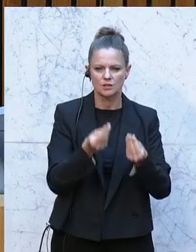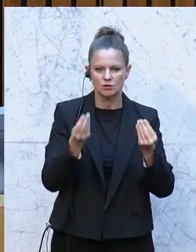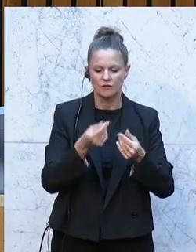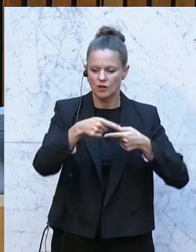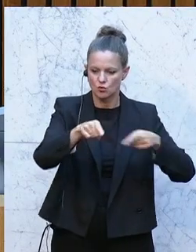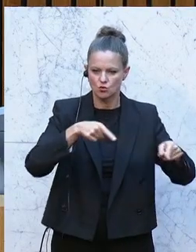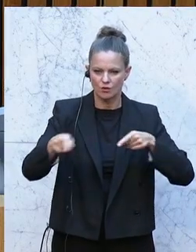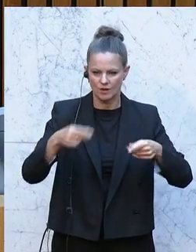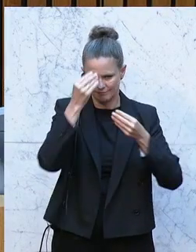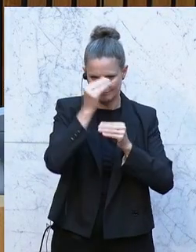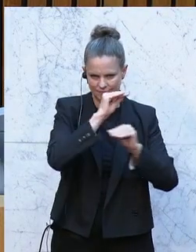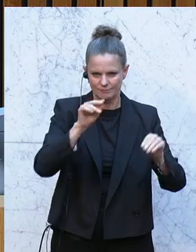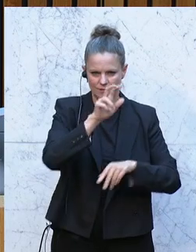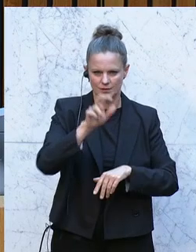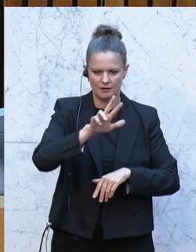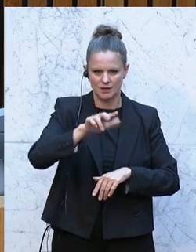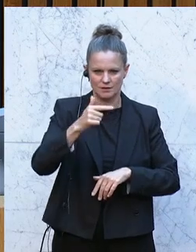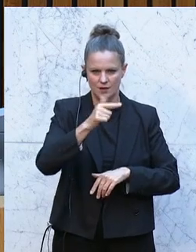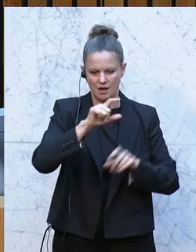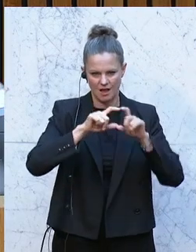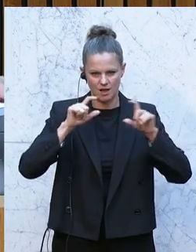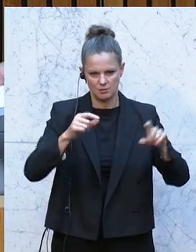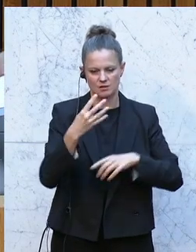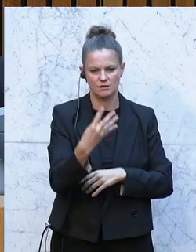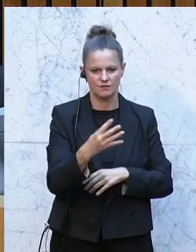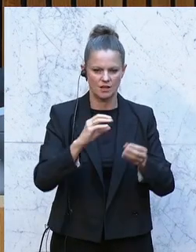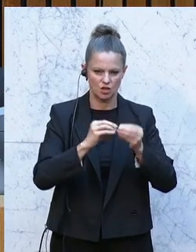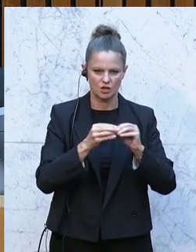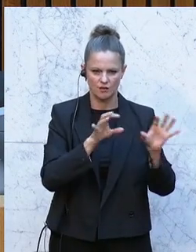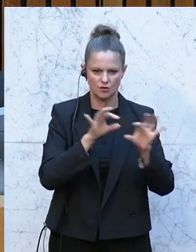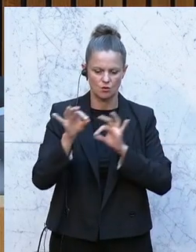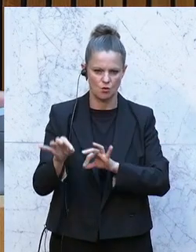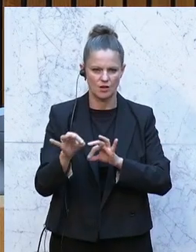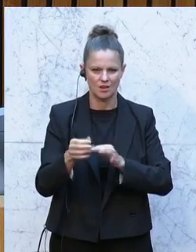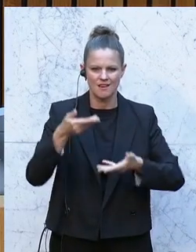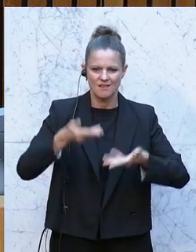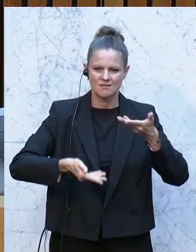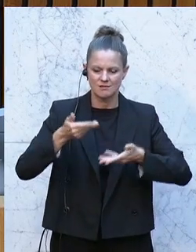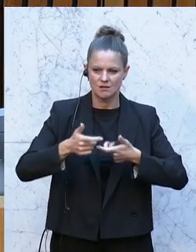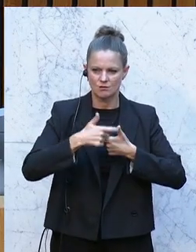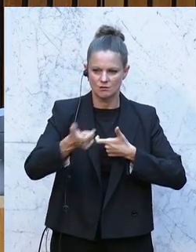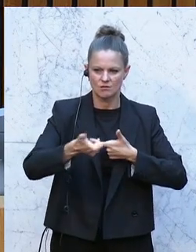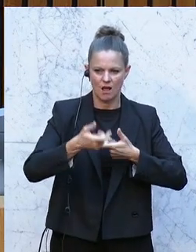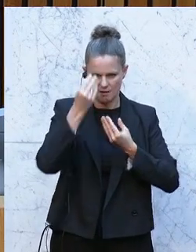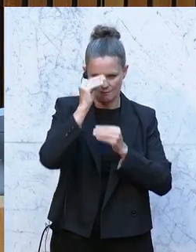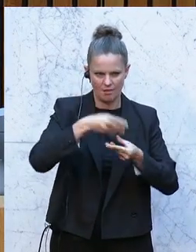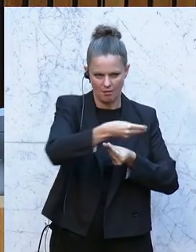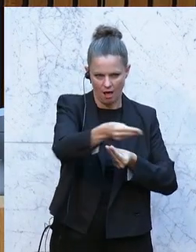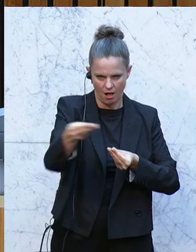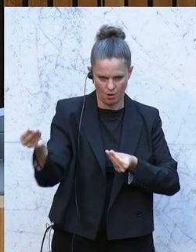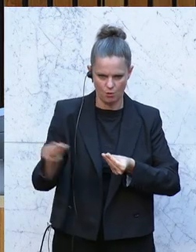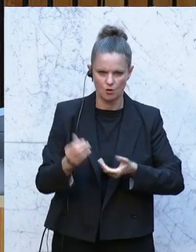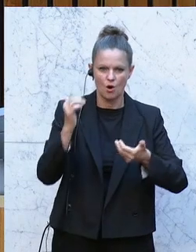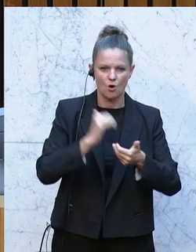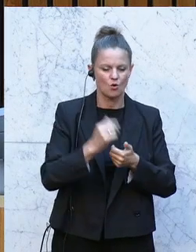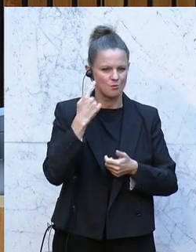deren Zuweisung verweise ich gemäß § 23 Absatz 4 der Geschäftsordnung auf die im Sitzungssaal verteilten Mitteilungen. Der Club